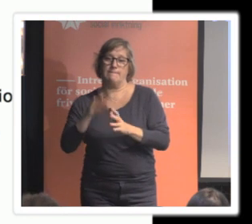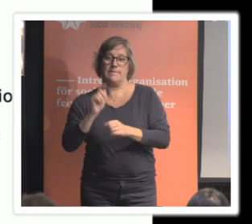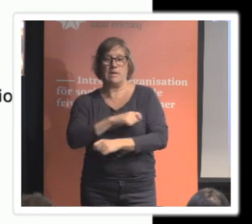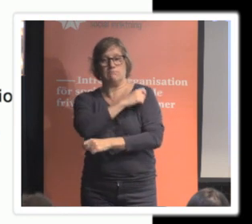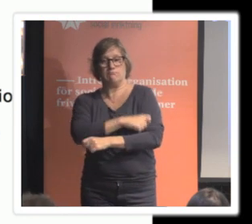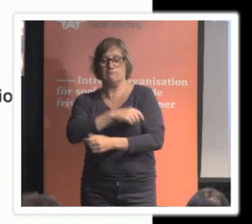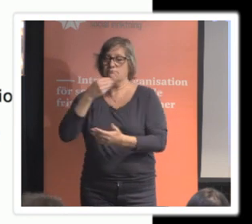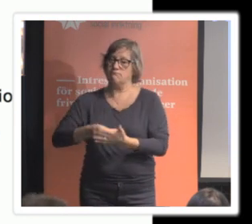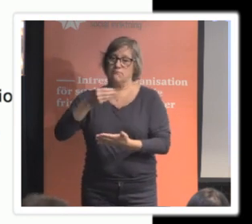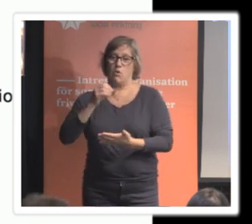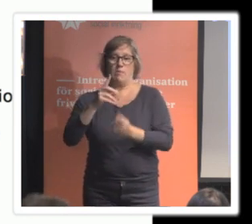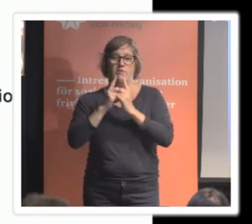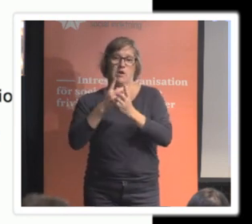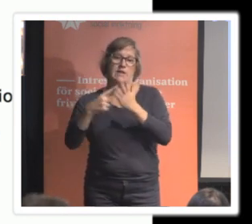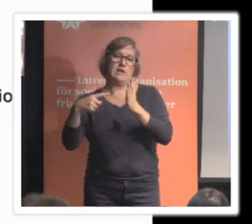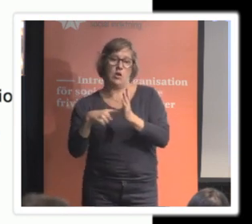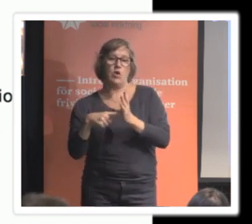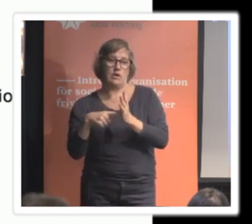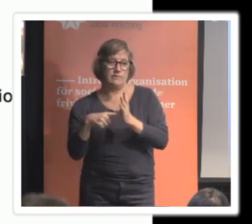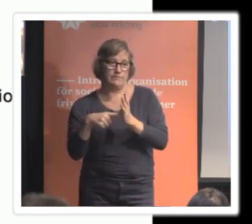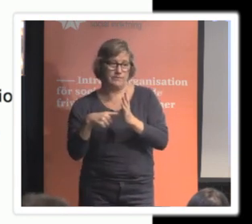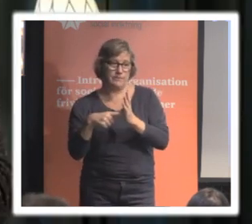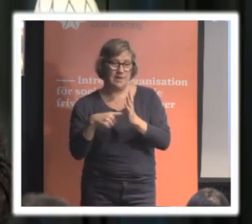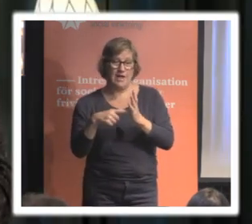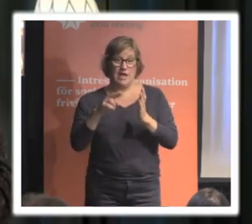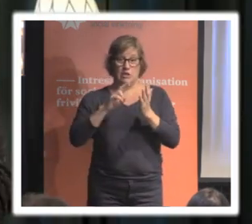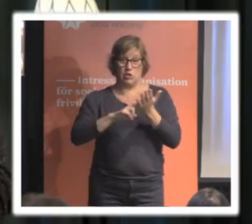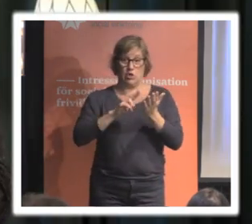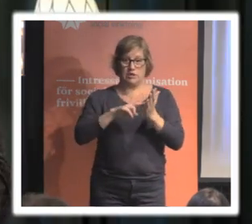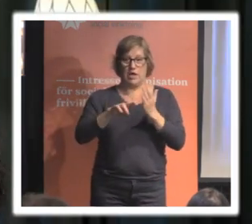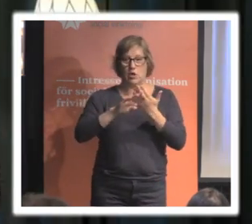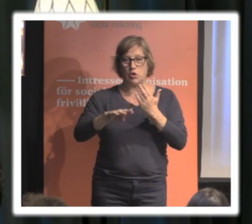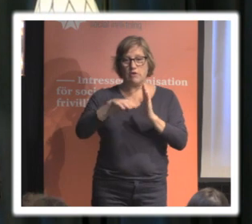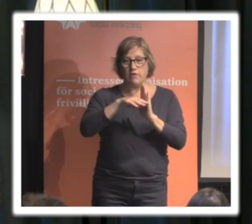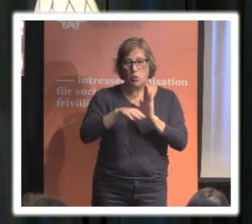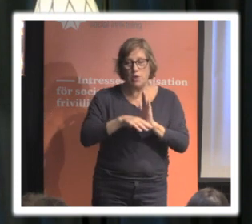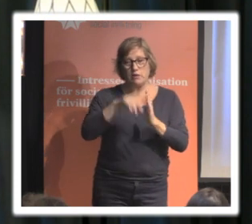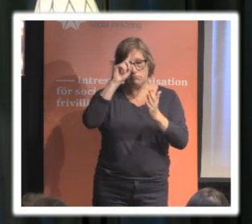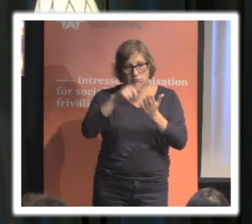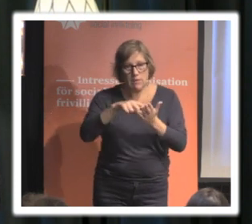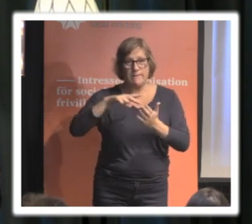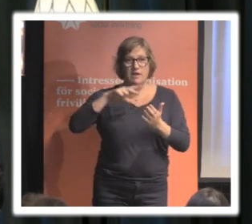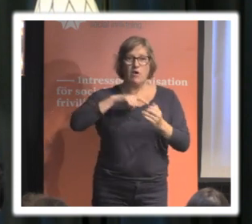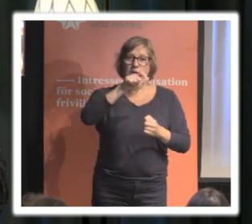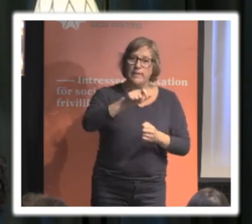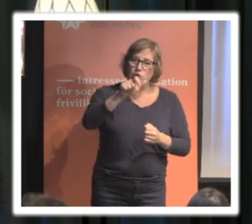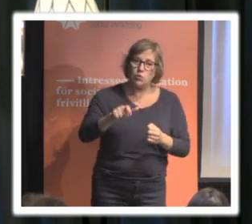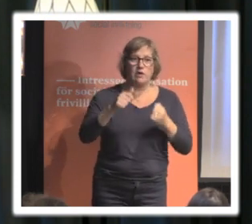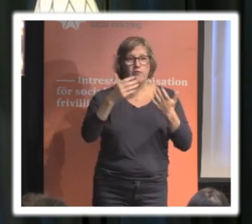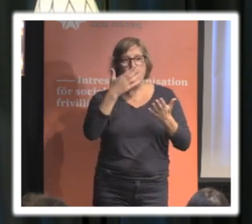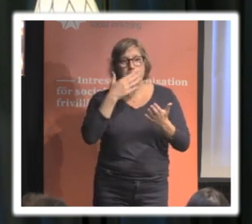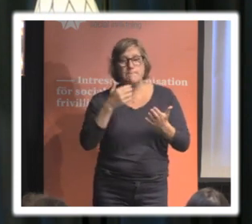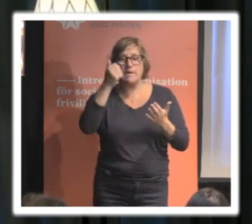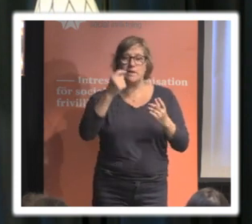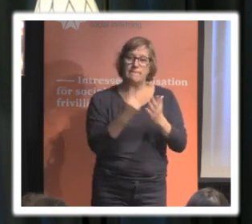för de som inte följer lagen. Är Dataskyddsförordningen avsedd att ge privatpersoner bättre möjligheter att skydda,